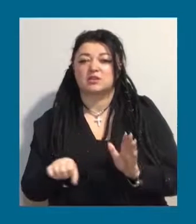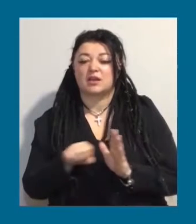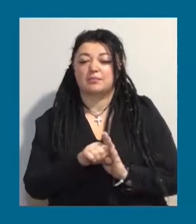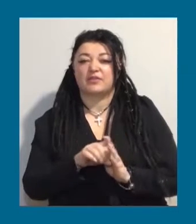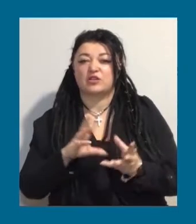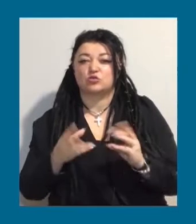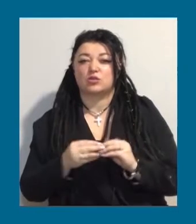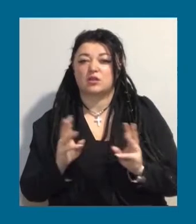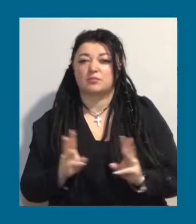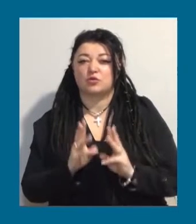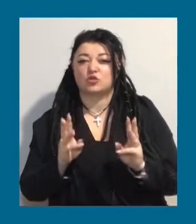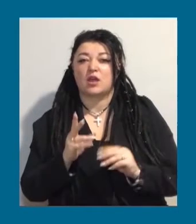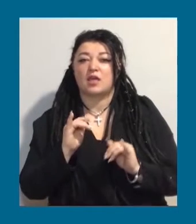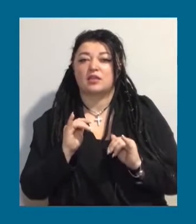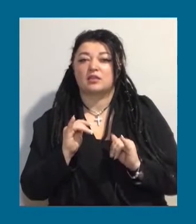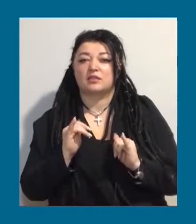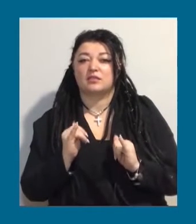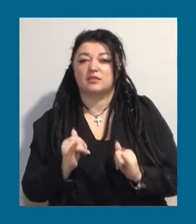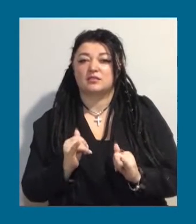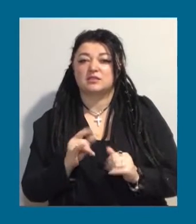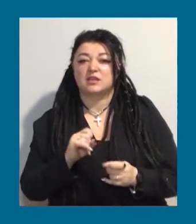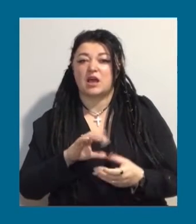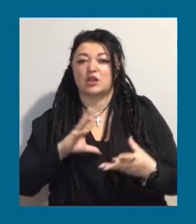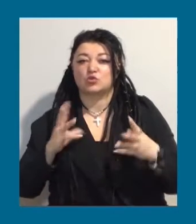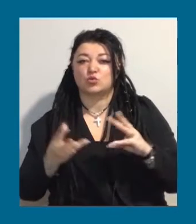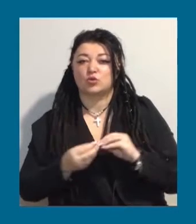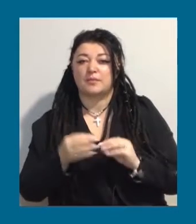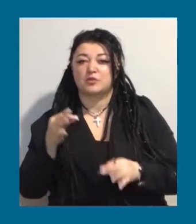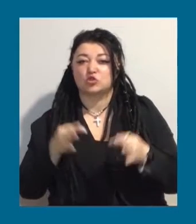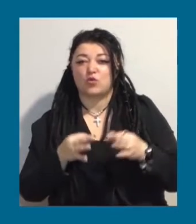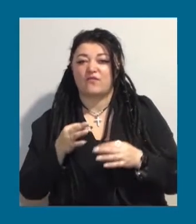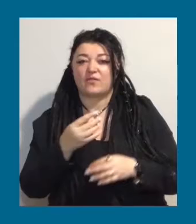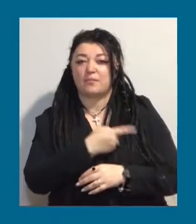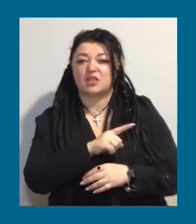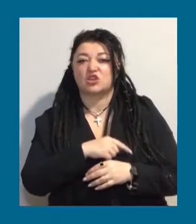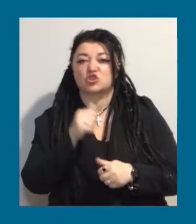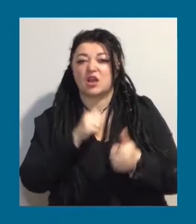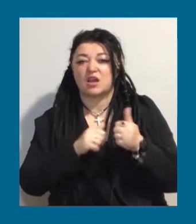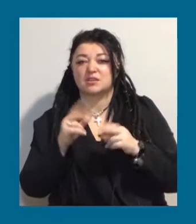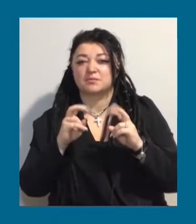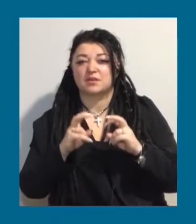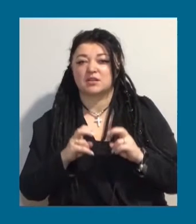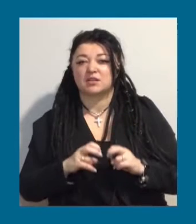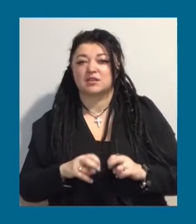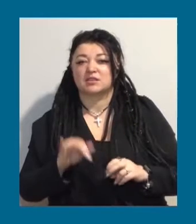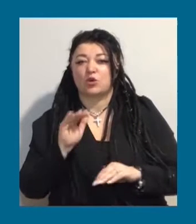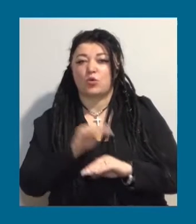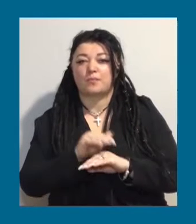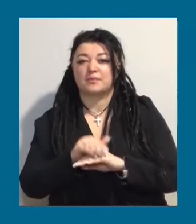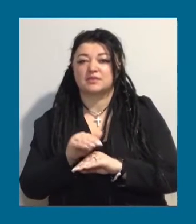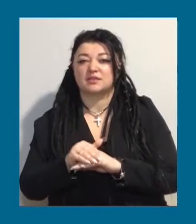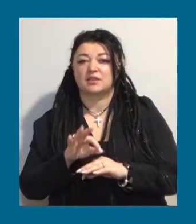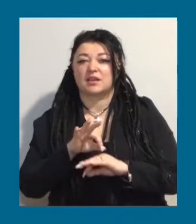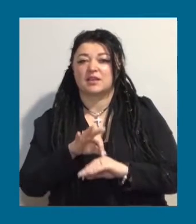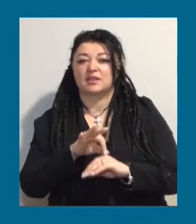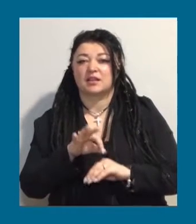Наразі, за результатами судових медичних експертиз та пізнання тіл, тіла всіх загиблих